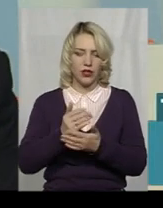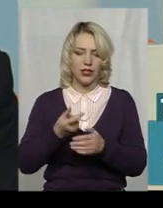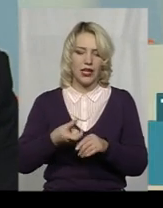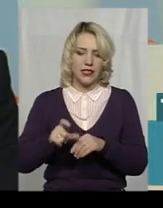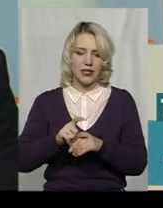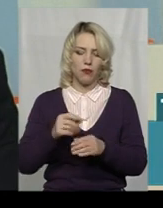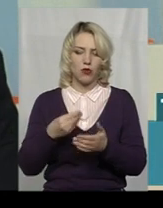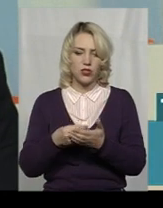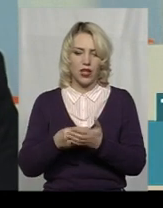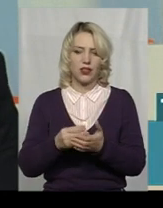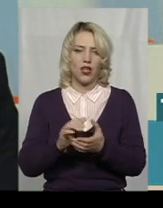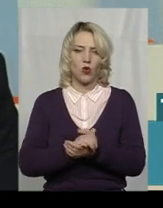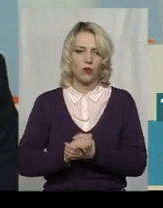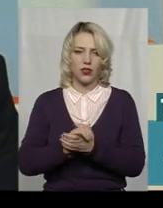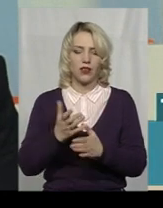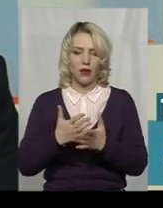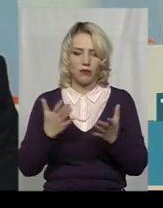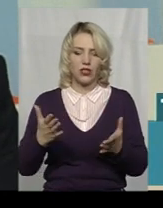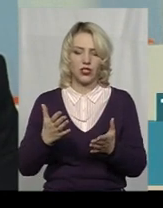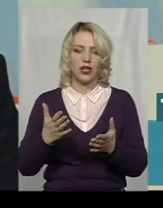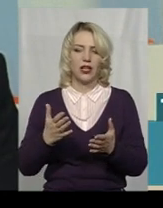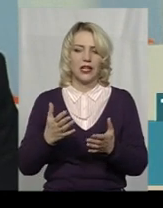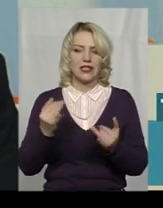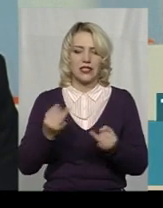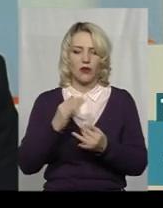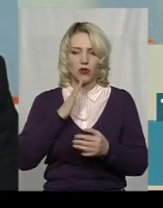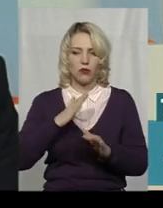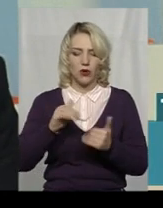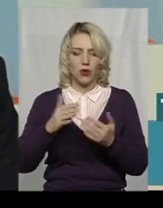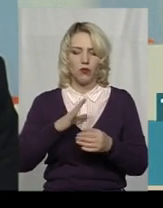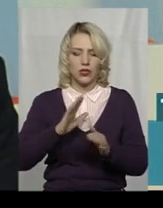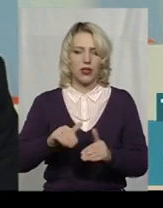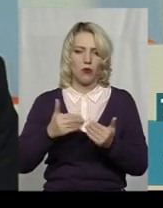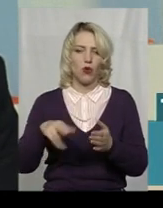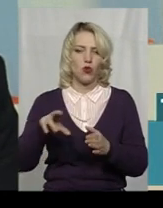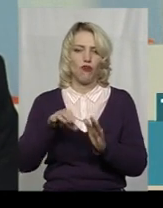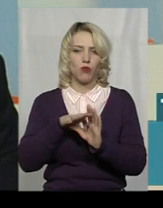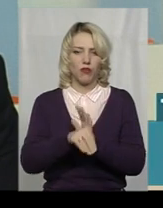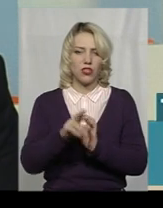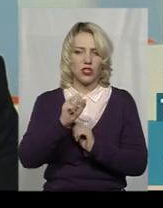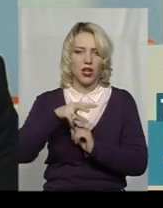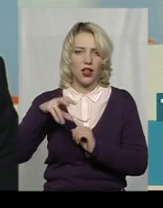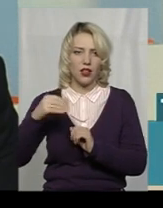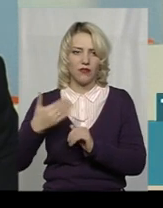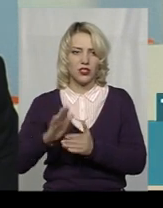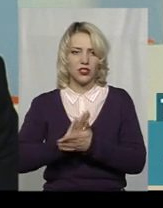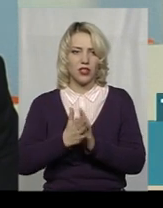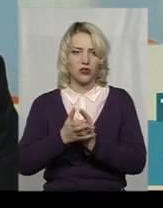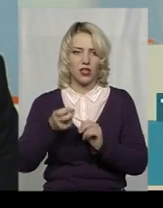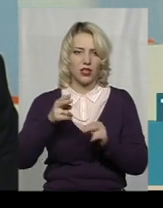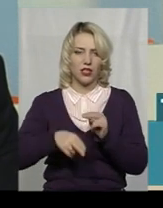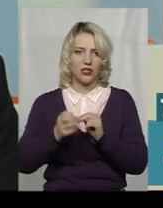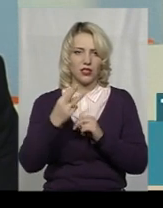зацікавився моїми пропозиціями. Вони навіть були рекомендовані до впровадження, але вже станом на кінець